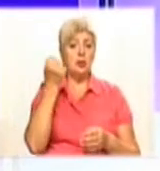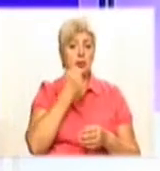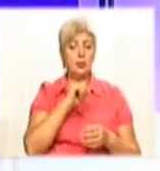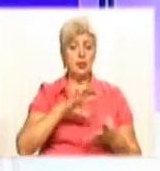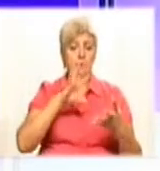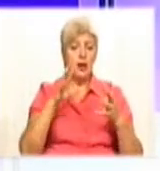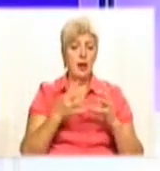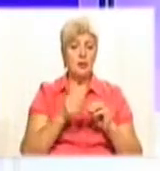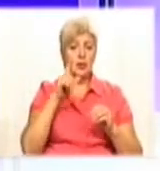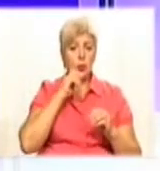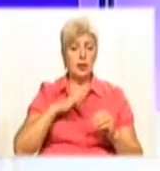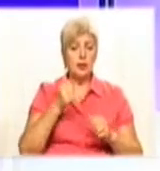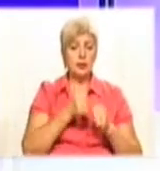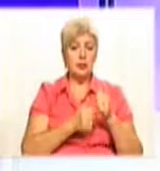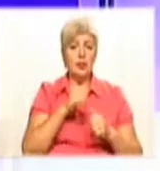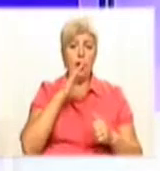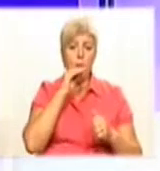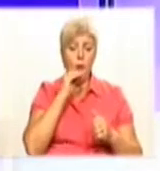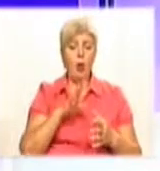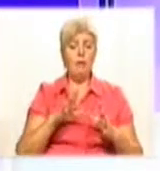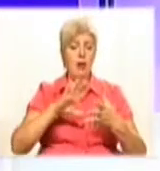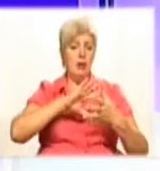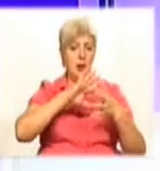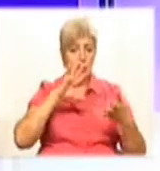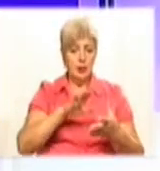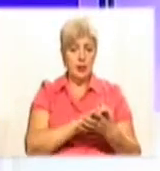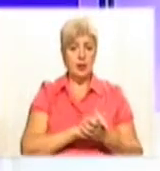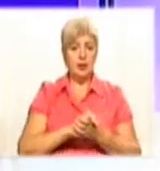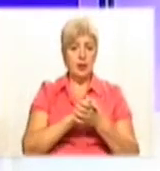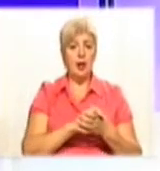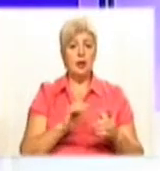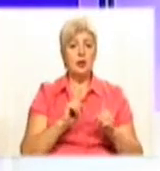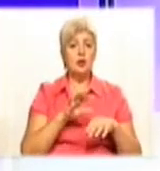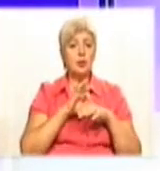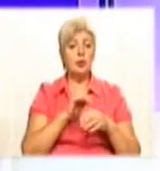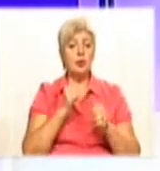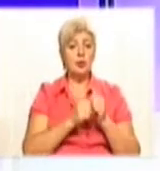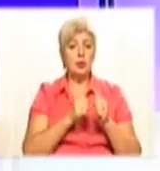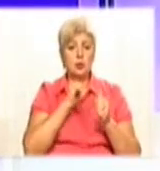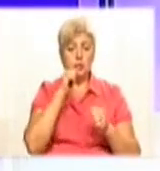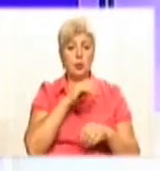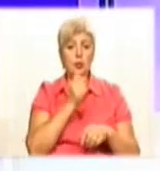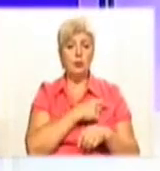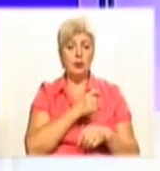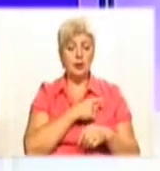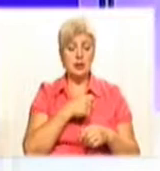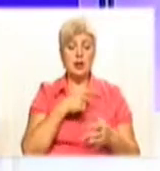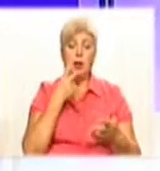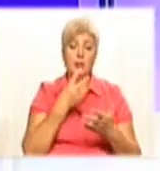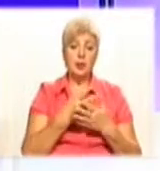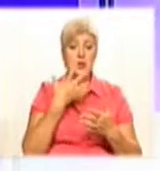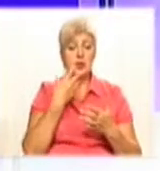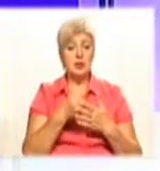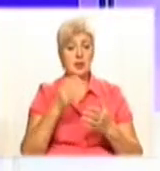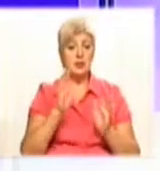конкурсу «Українська мова – мова єднання», який проходить щороку в Одесі. Володимир Стецюк та Іннеса Доленик представили свої окремі збірки